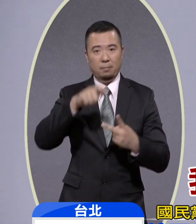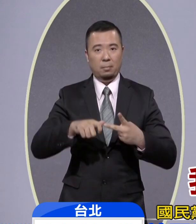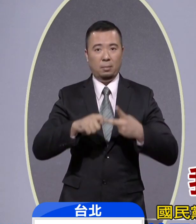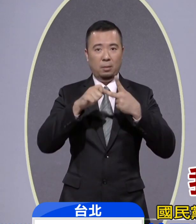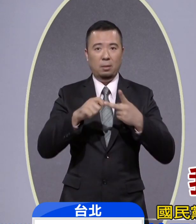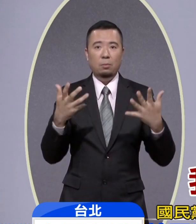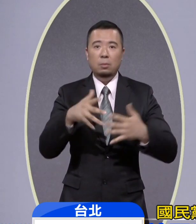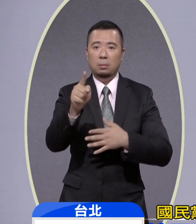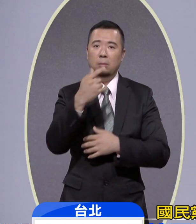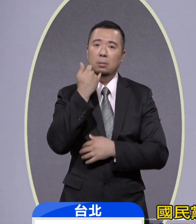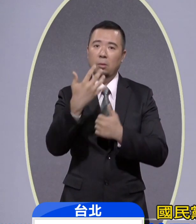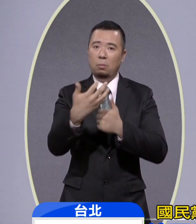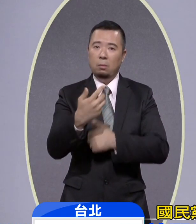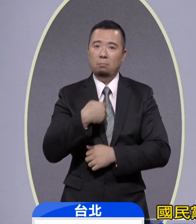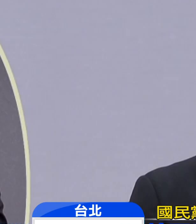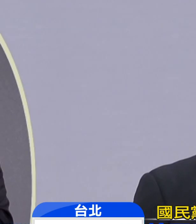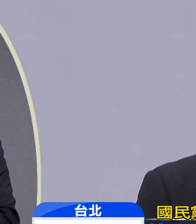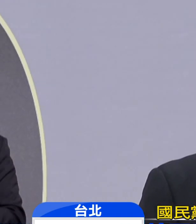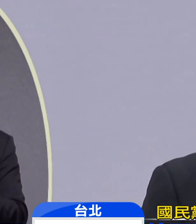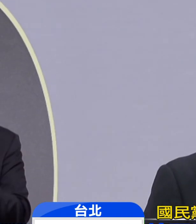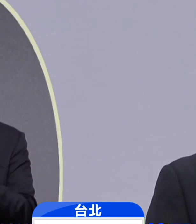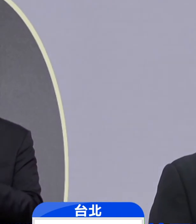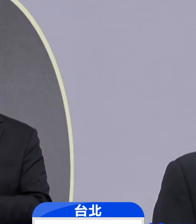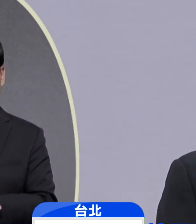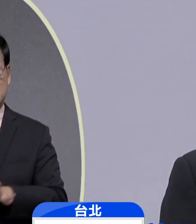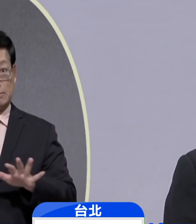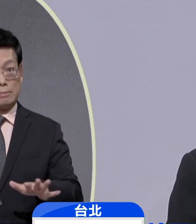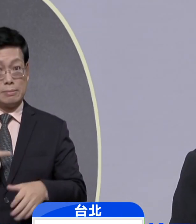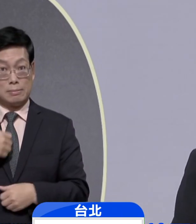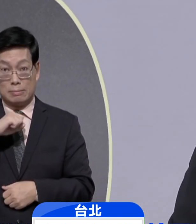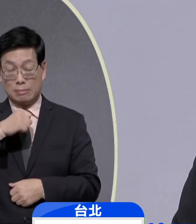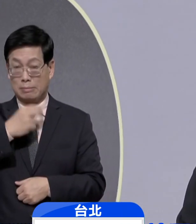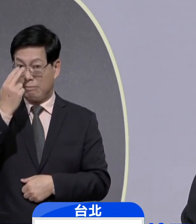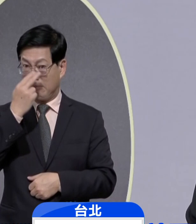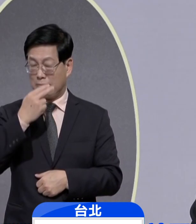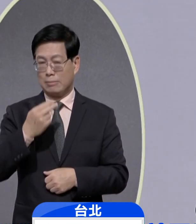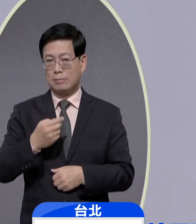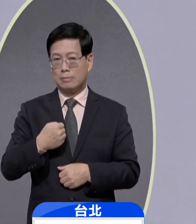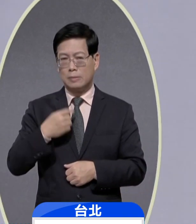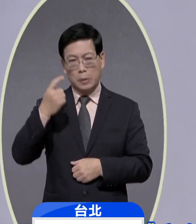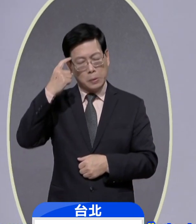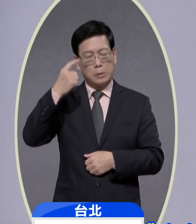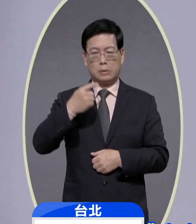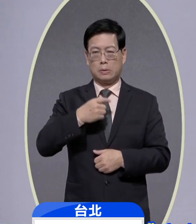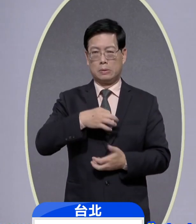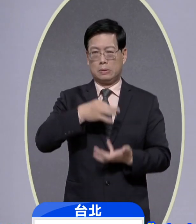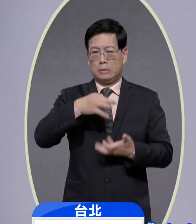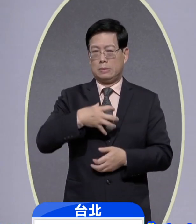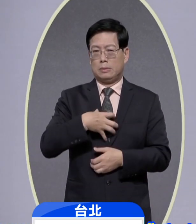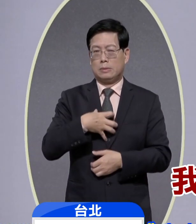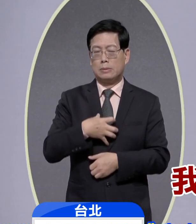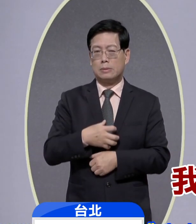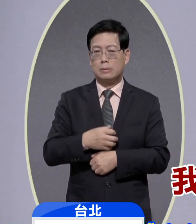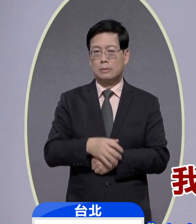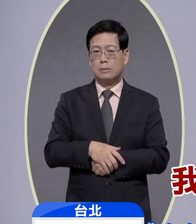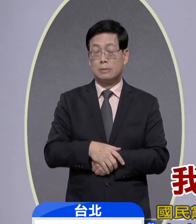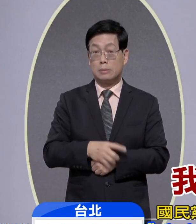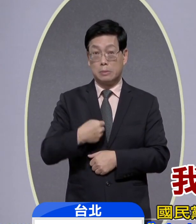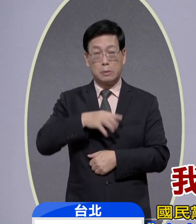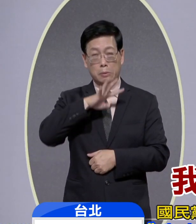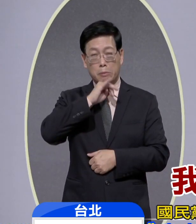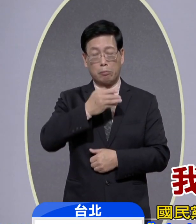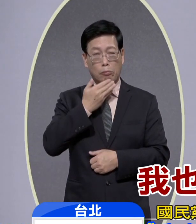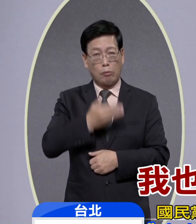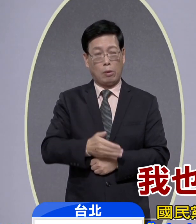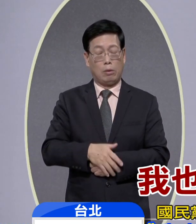我我们家柴米油盐酱醋茶怎么来的首厂申计会韩国瑜金句连连最终在用诉求感性画下完美句点我的年